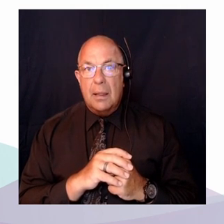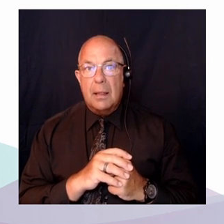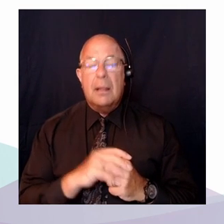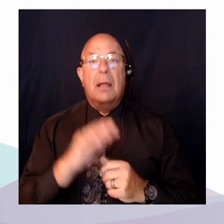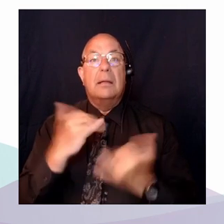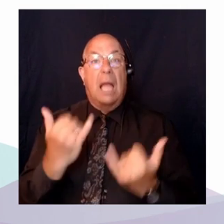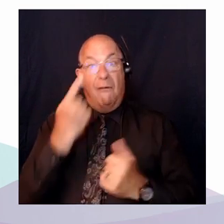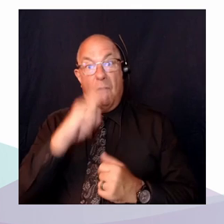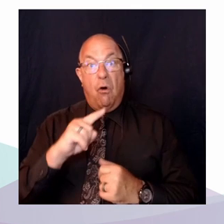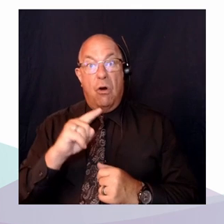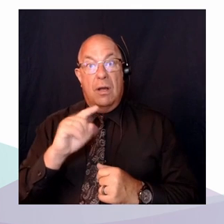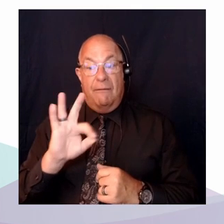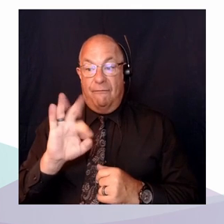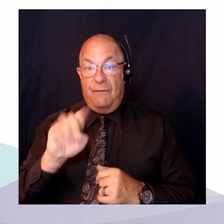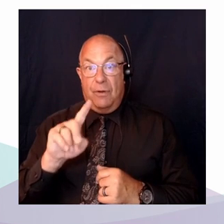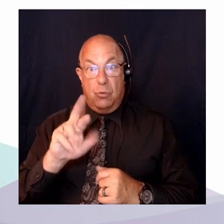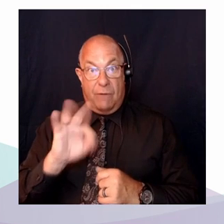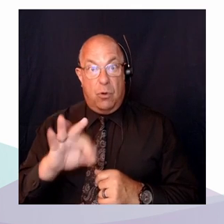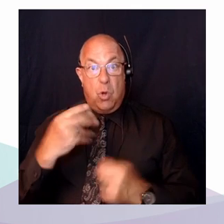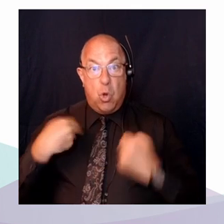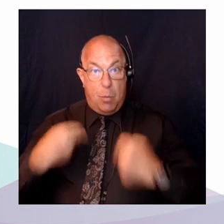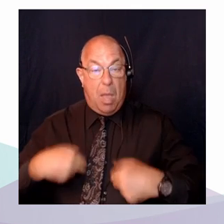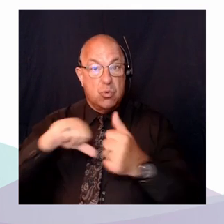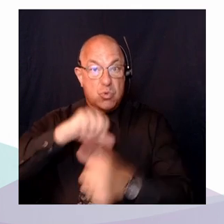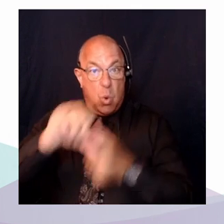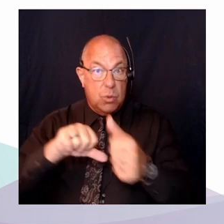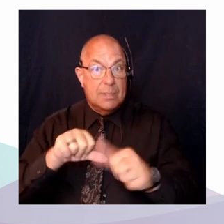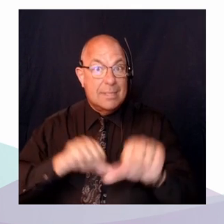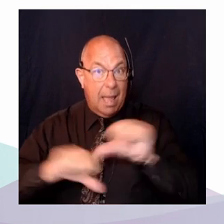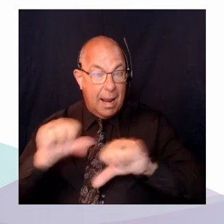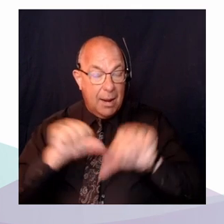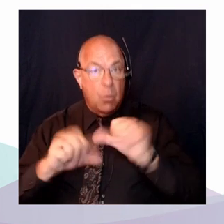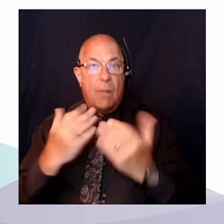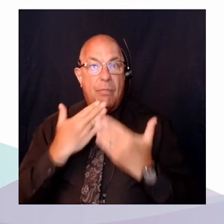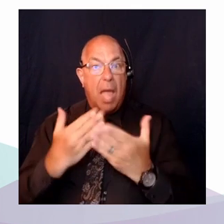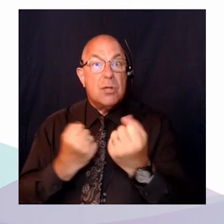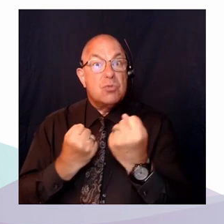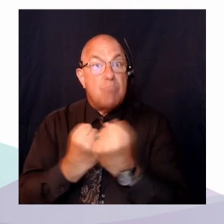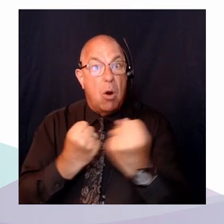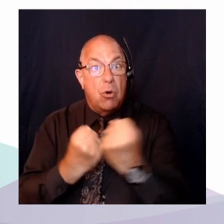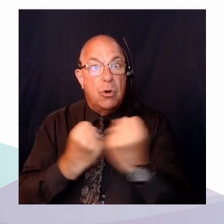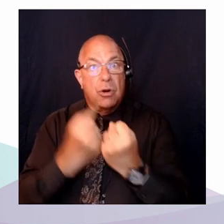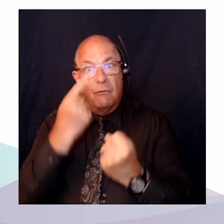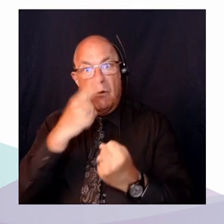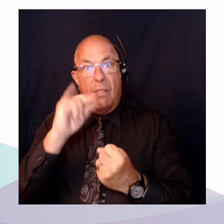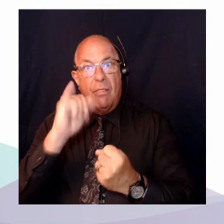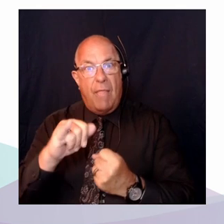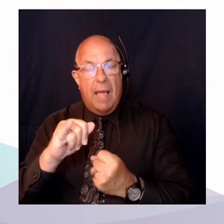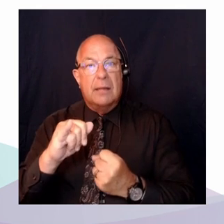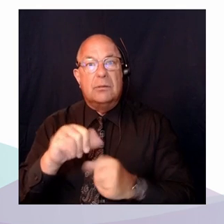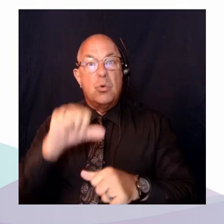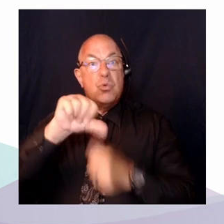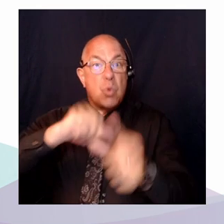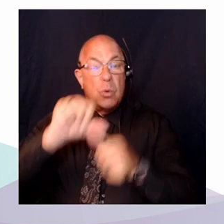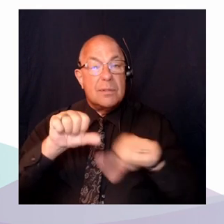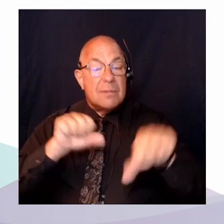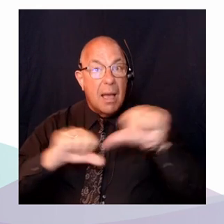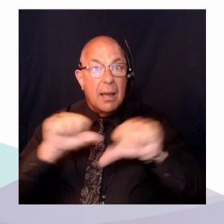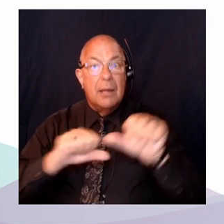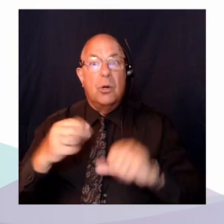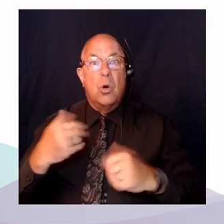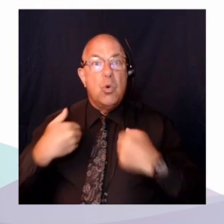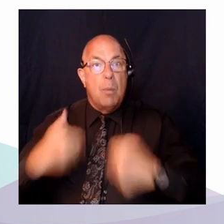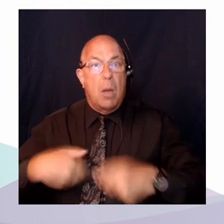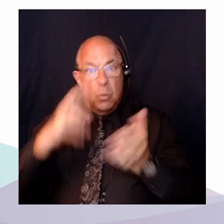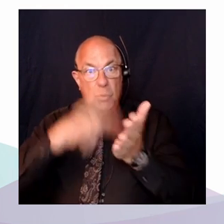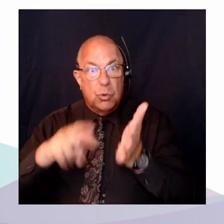grand », le Conseil de recherche en sciences humaines du Canada, Université Canada et la Fondation canadienne pour l'innovation.